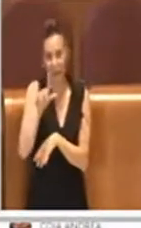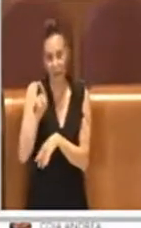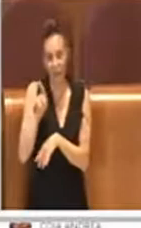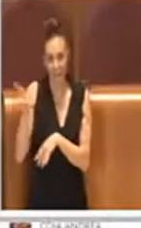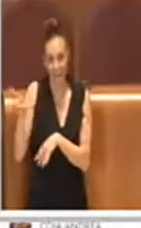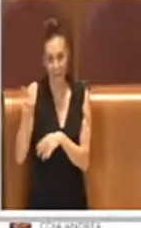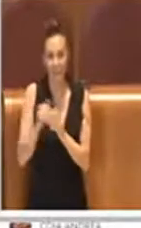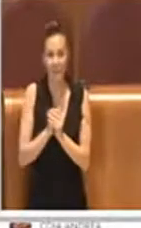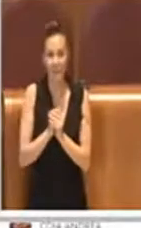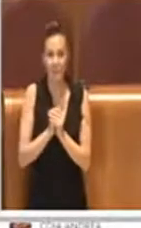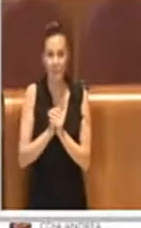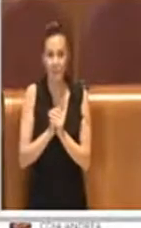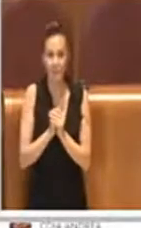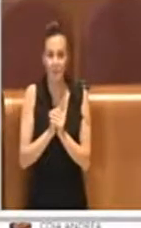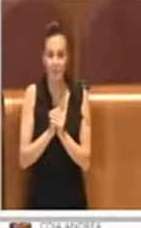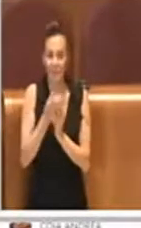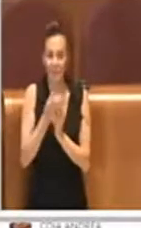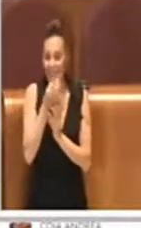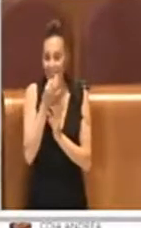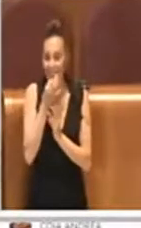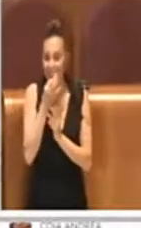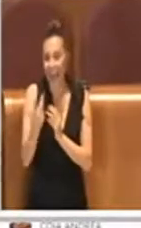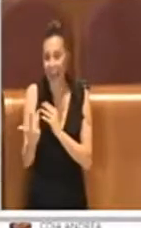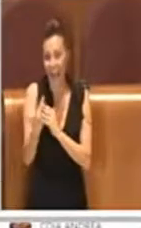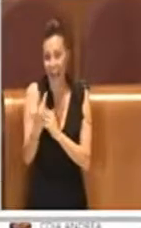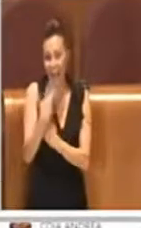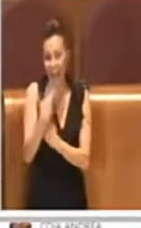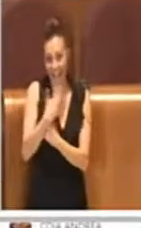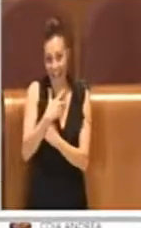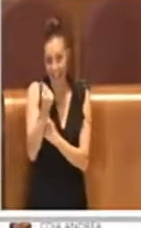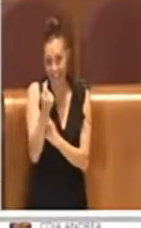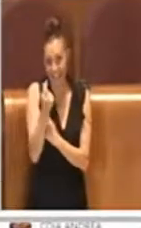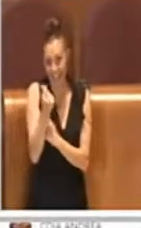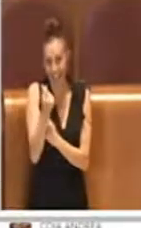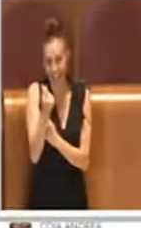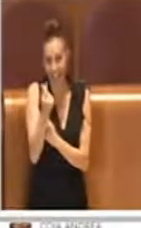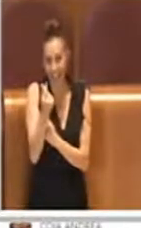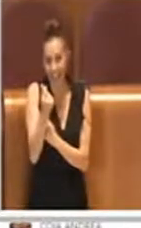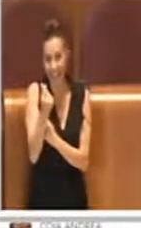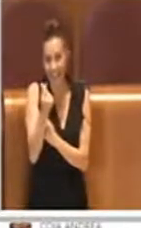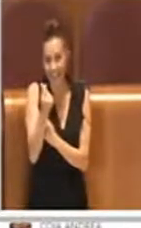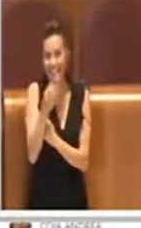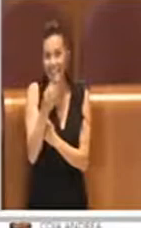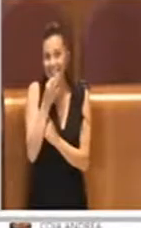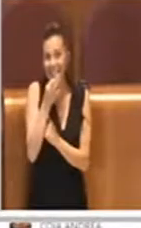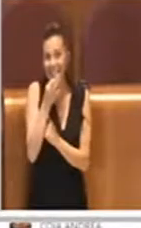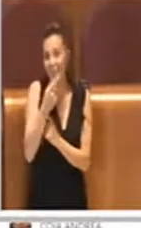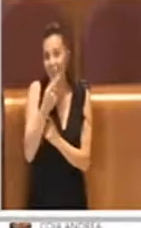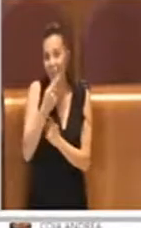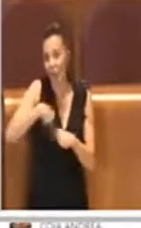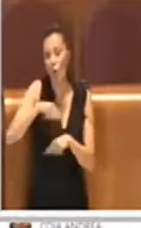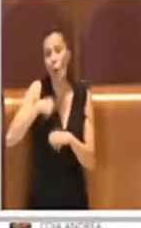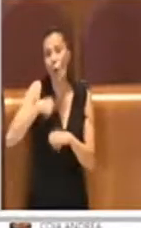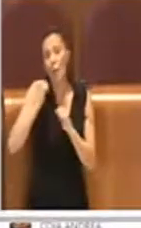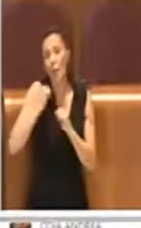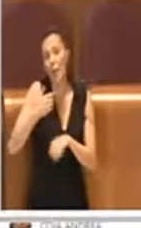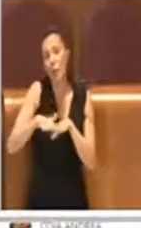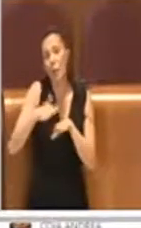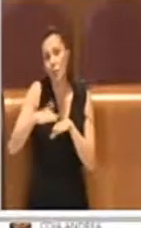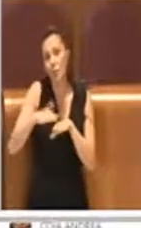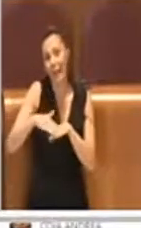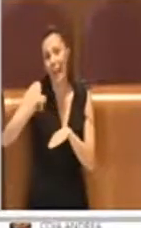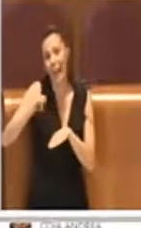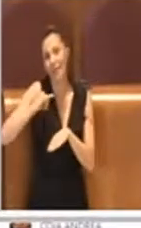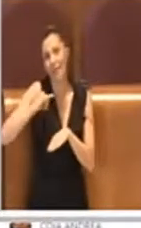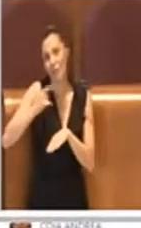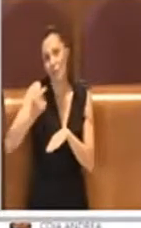facciamo fronte alle minori entrate grazie alla possibilità di utilizzare le anticipazioni di cassa. L'avanzo vincolato,